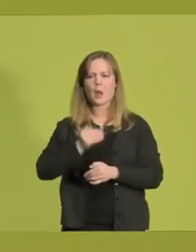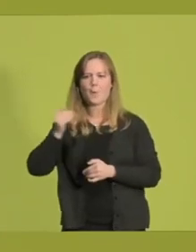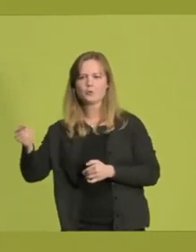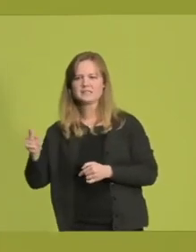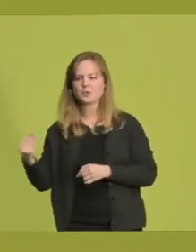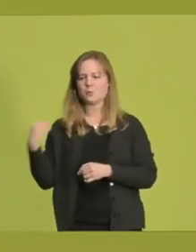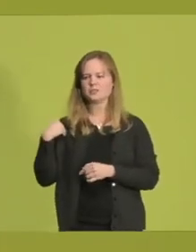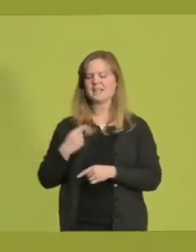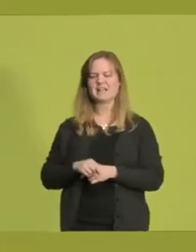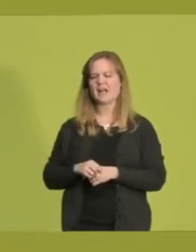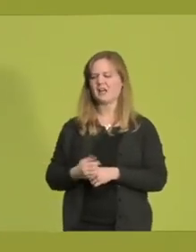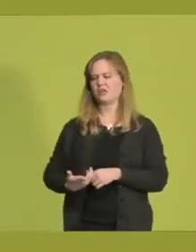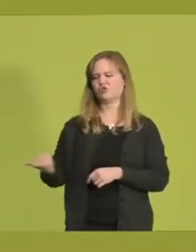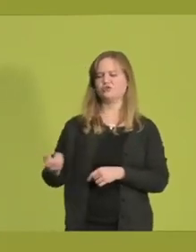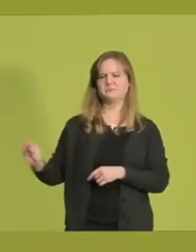Mist ist.